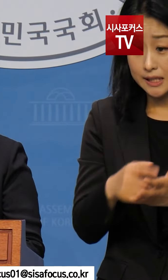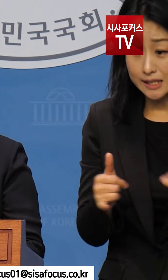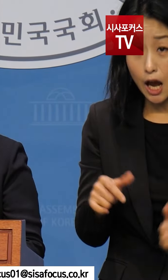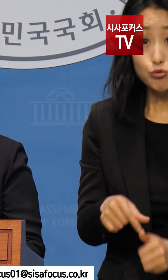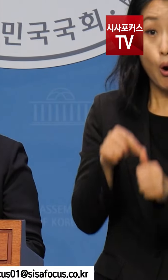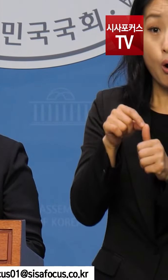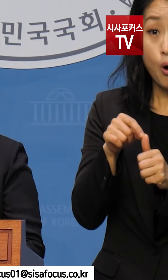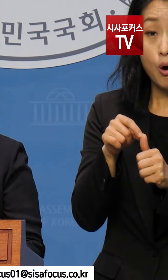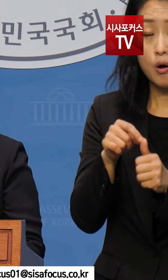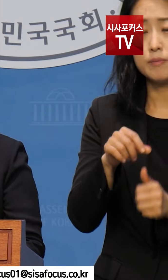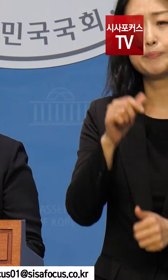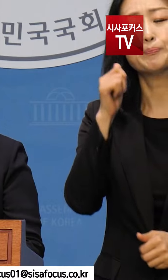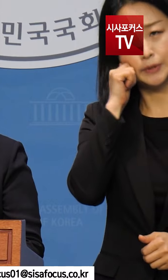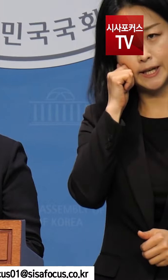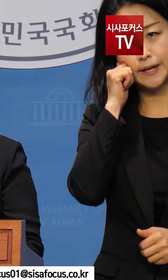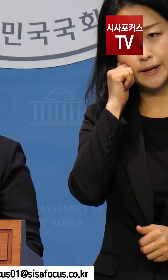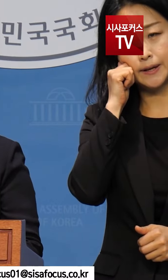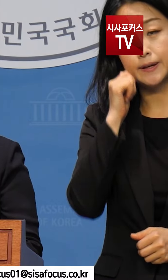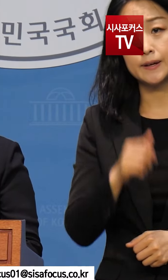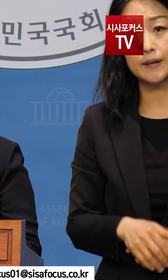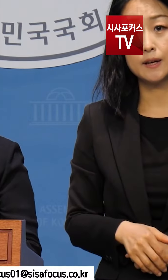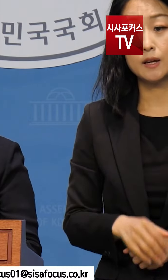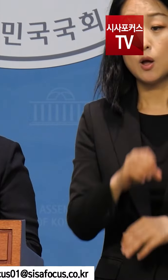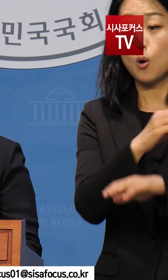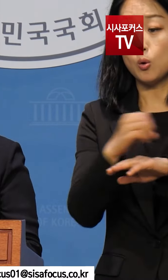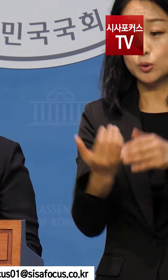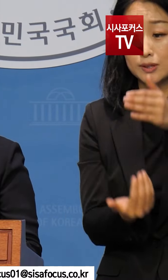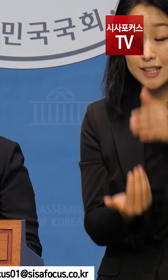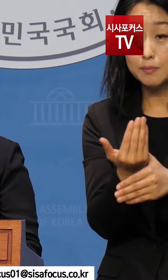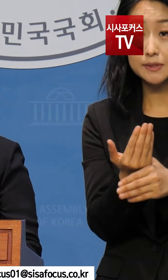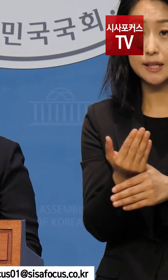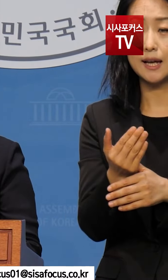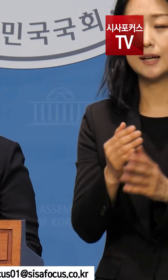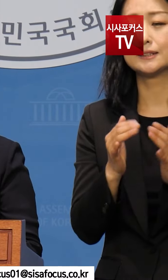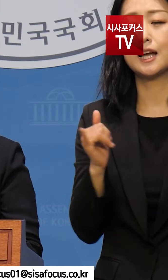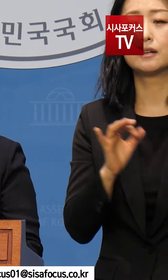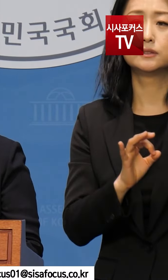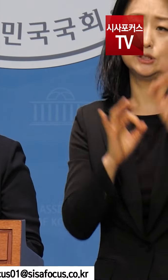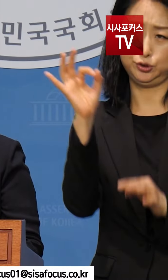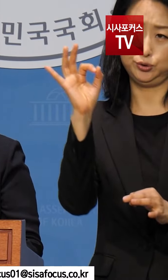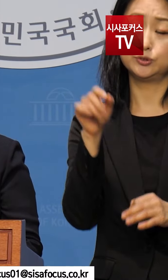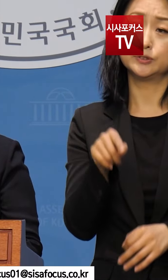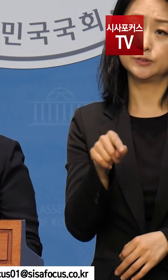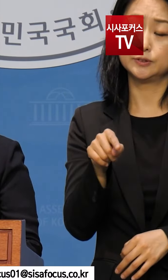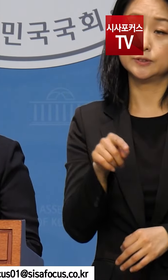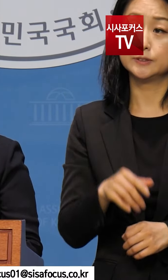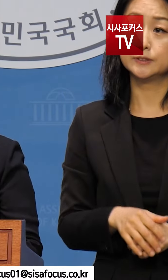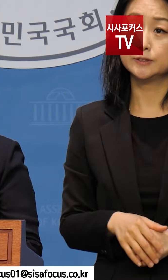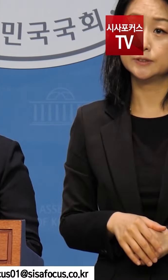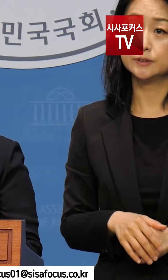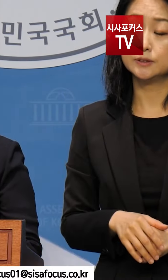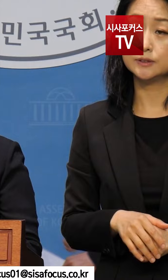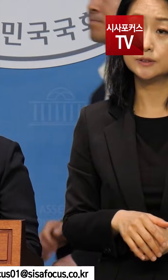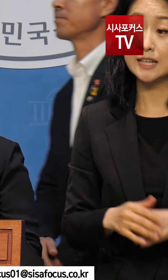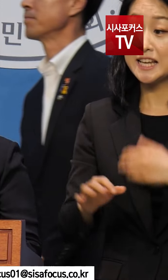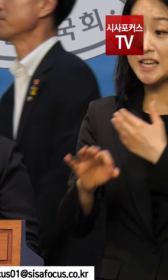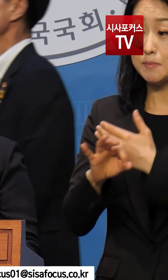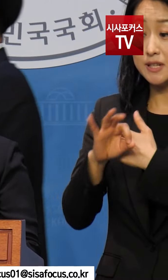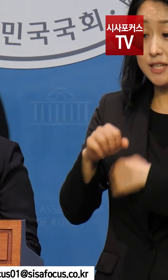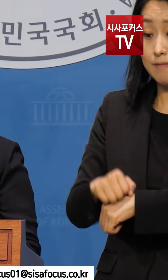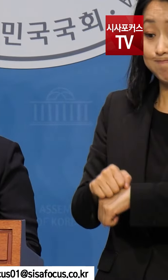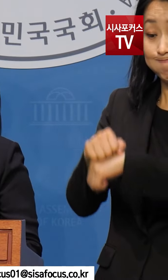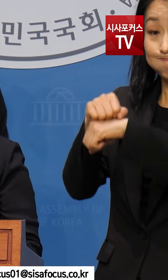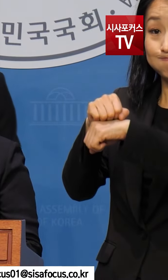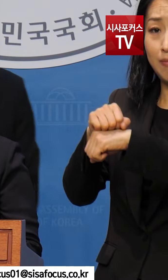못했습니다. 오송 지하차도 참사하는 명백한 인재였습니다. 미호강의 임시재방